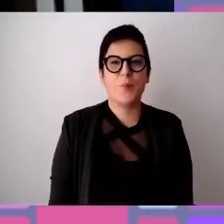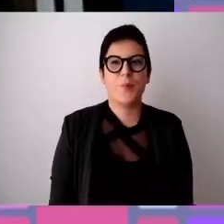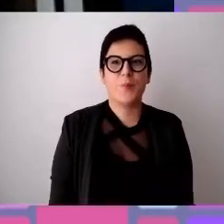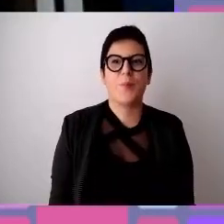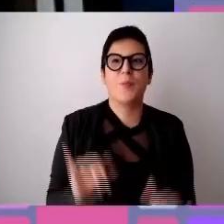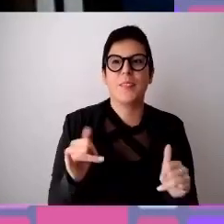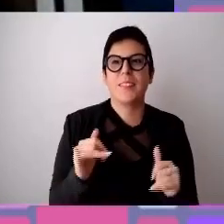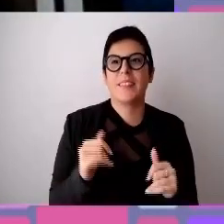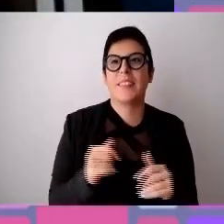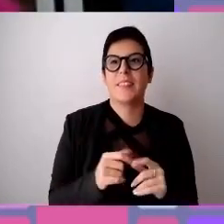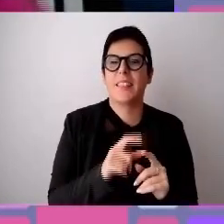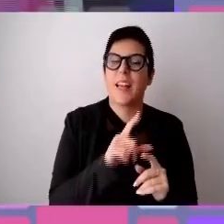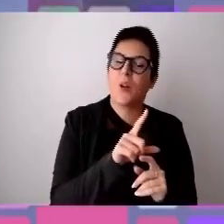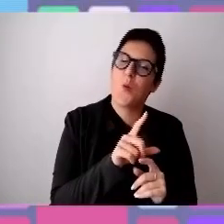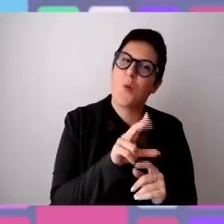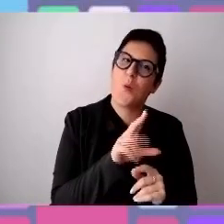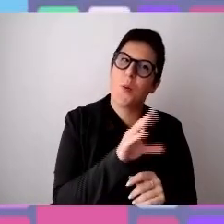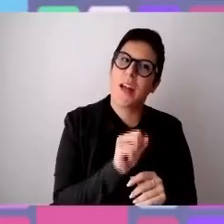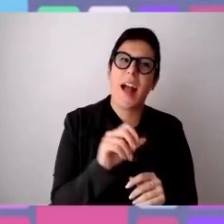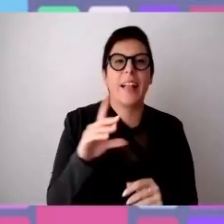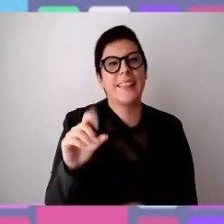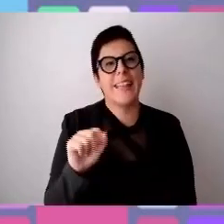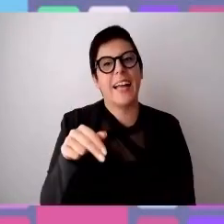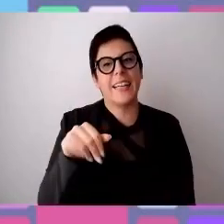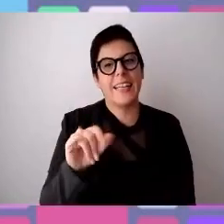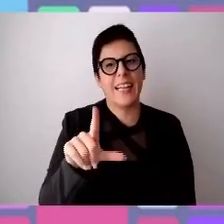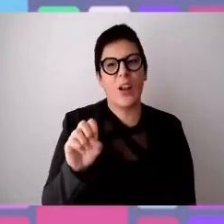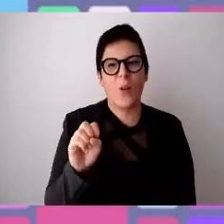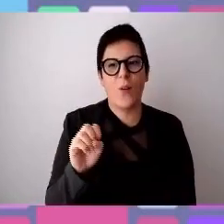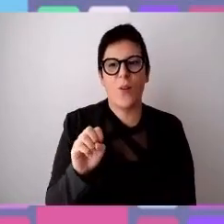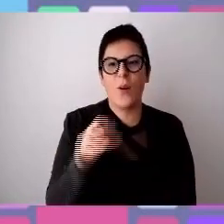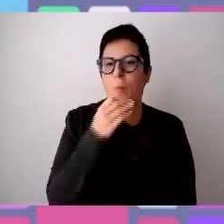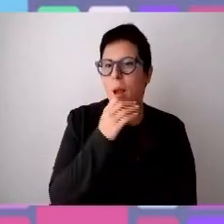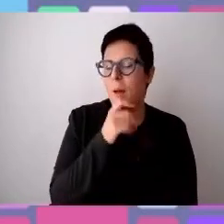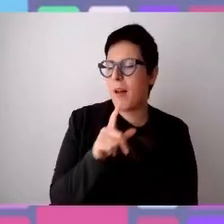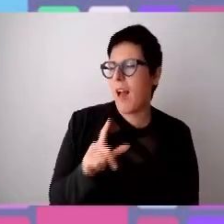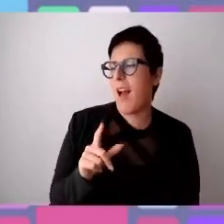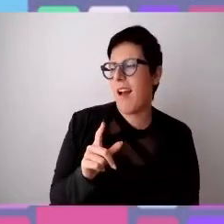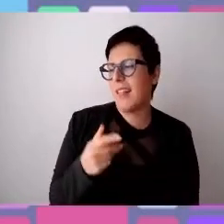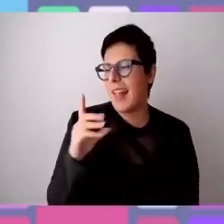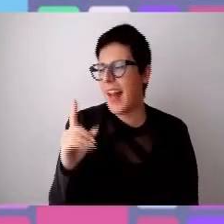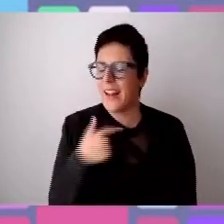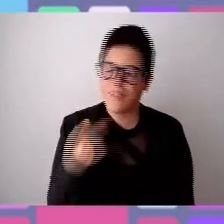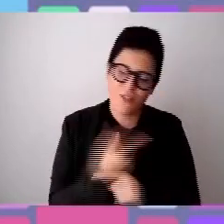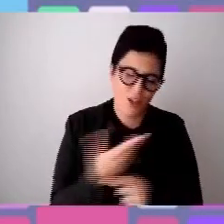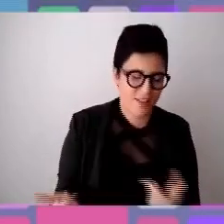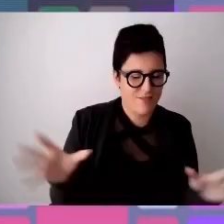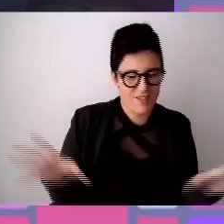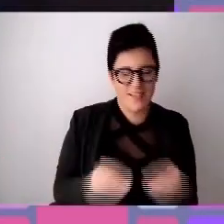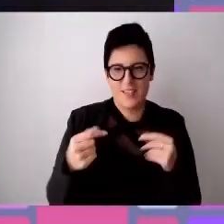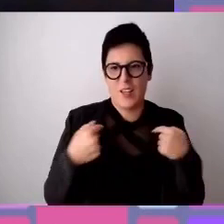passo la palla a Danilo, ma questa volta comincio io. Un momento tuo, Bocci. Un momento tuo, vai.